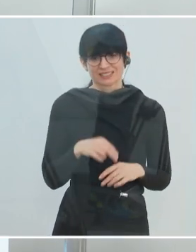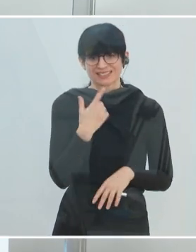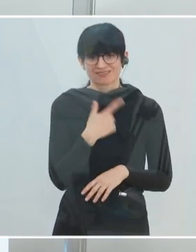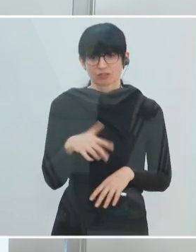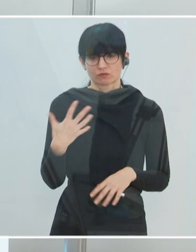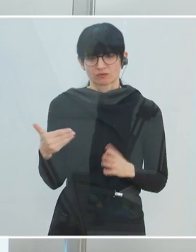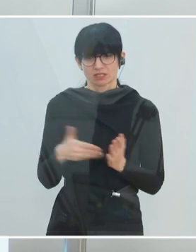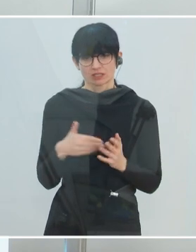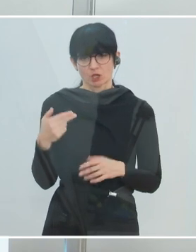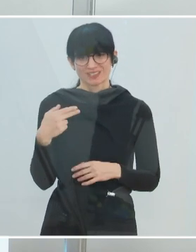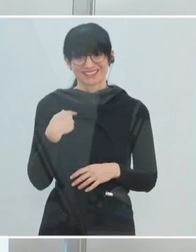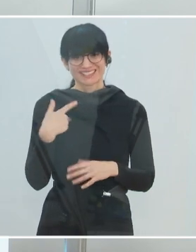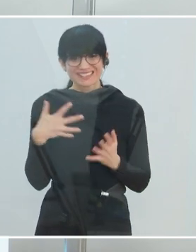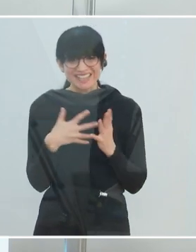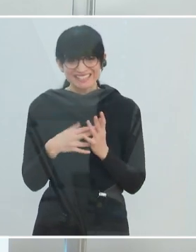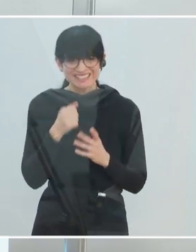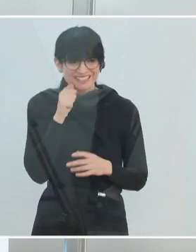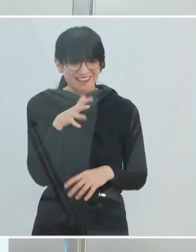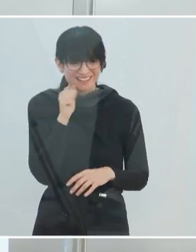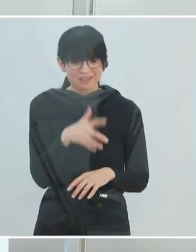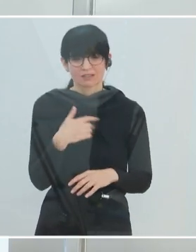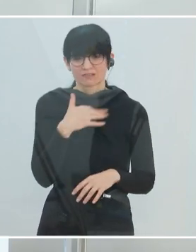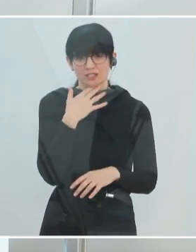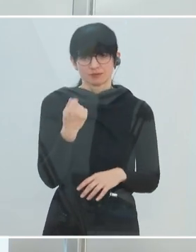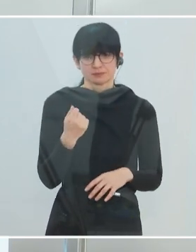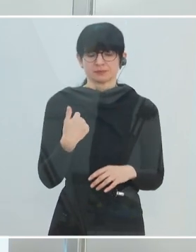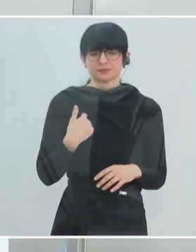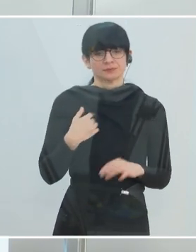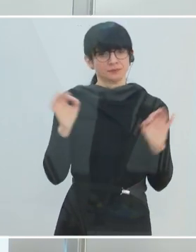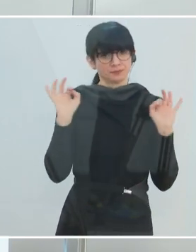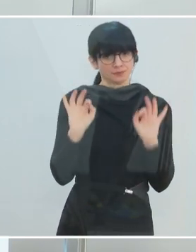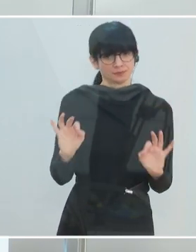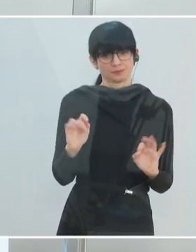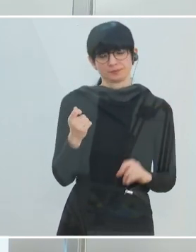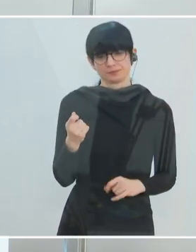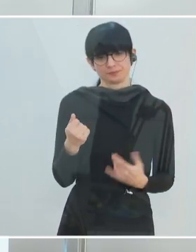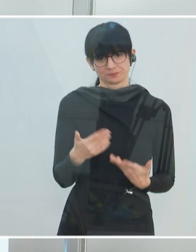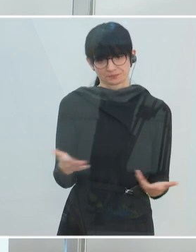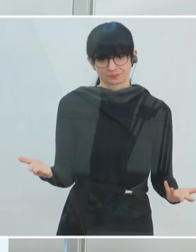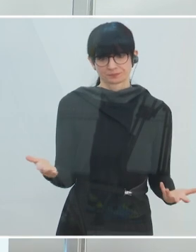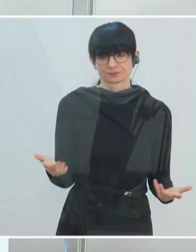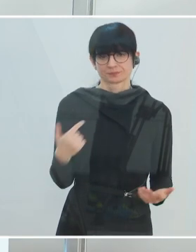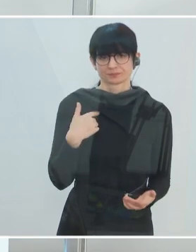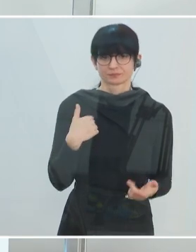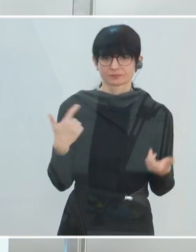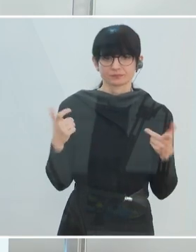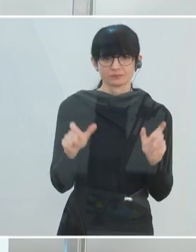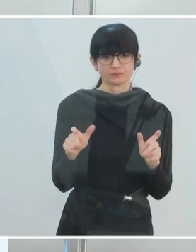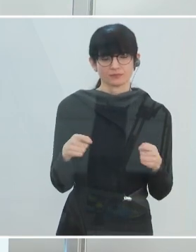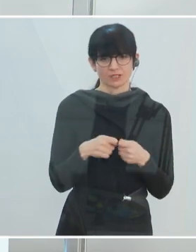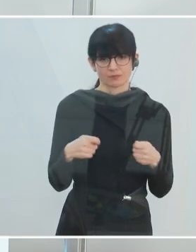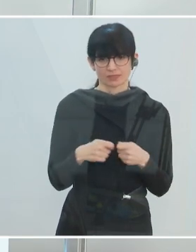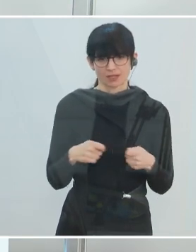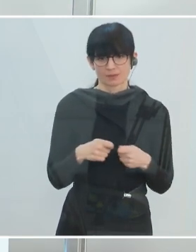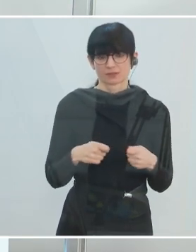250.000 Tests am Tag. Aber das ist extrem gut investiertes Geld, weil es eine Präventionsmaßnahme,